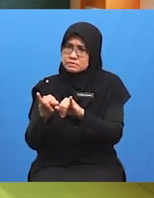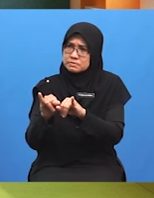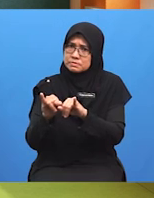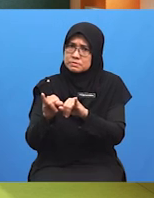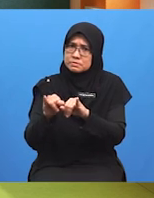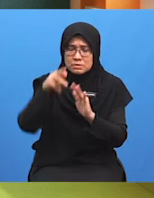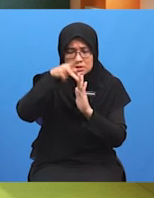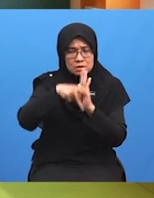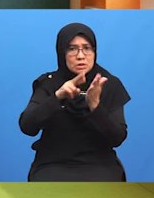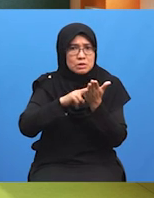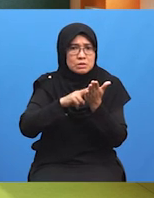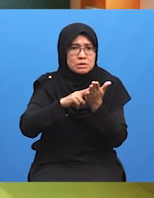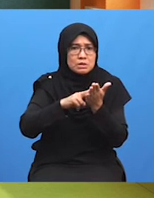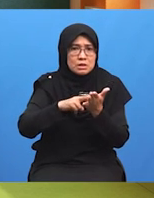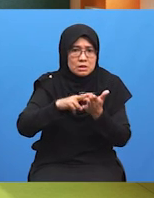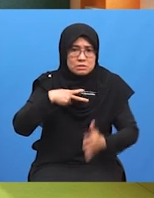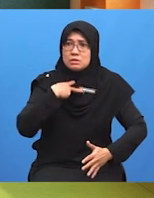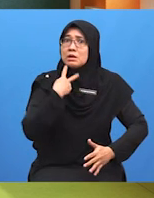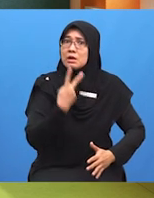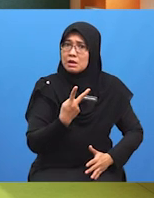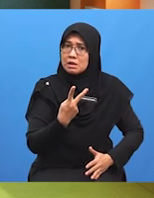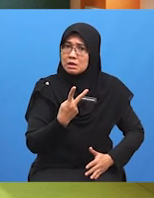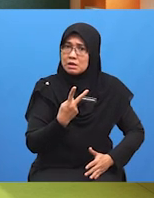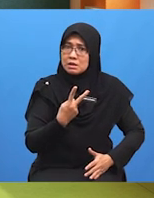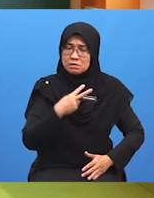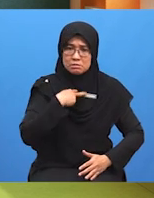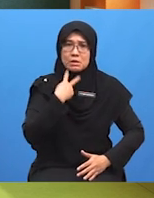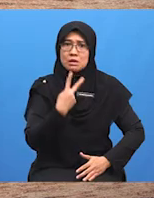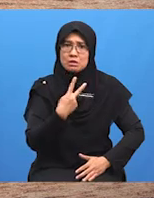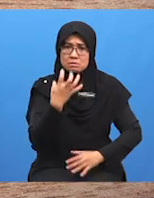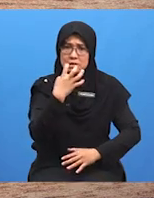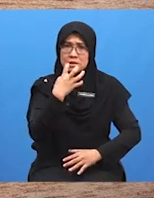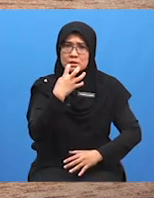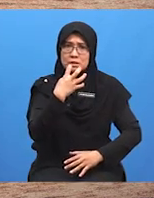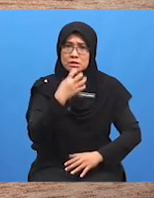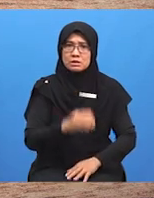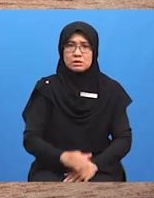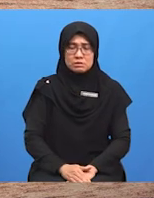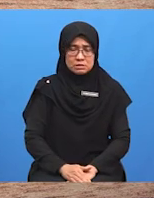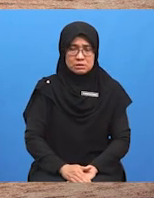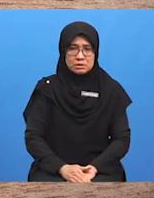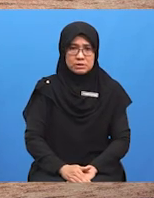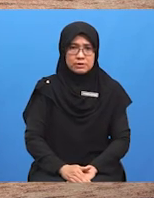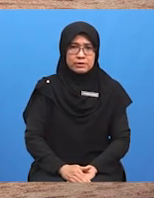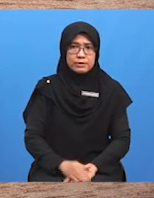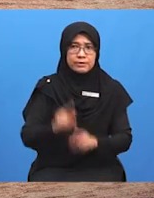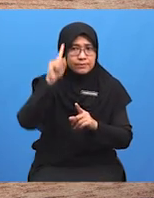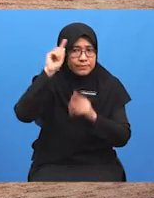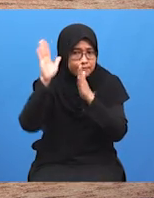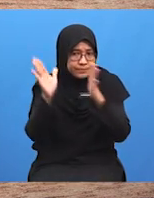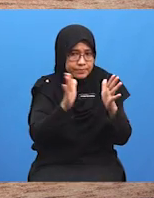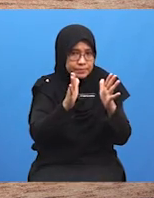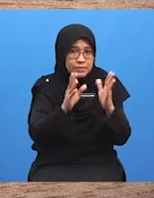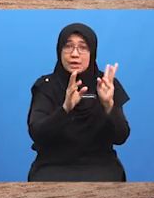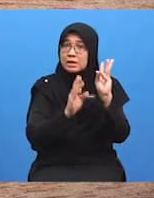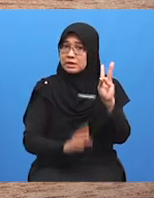perunding menunjukkan suara dalam perbincangan Taktik perundingan yang ke-6 adalah taktik